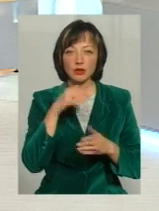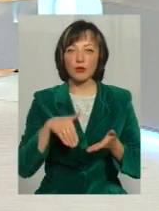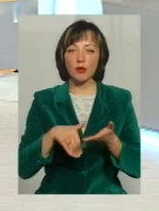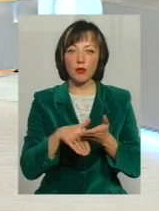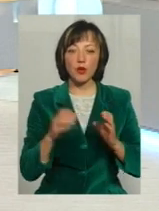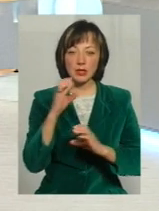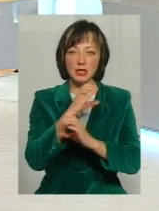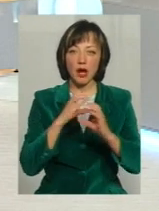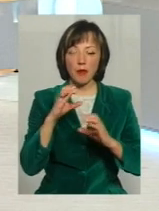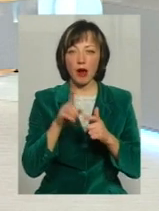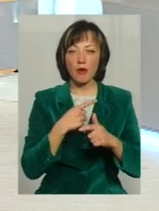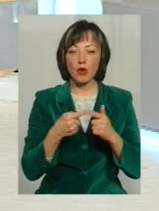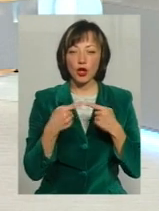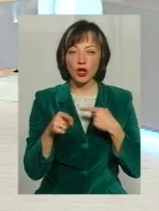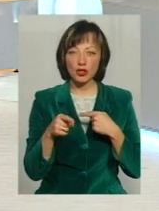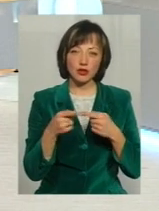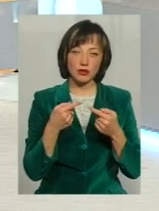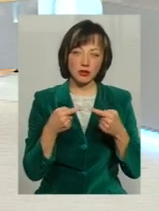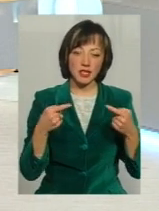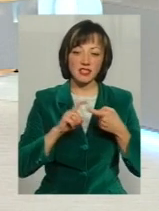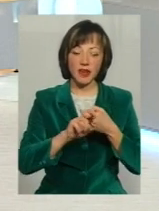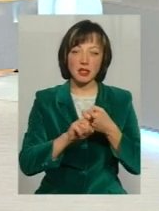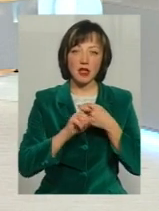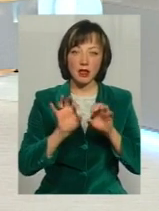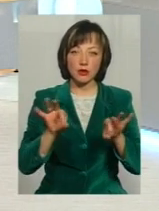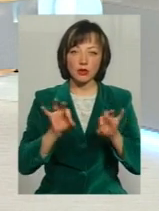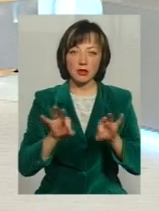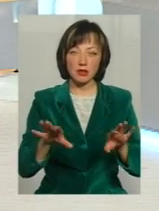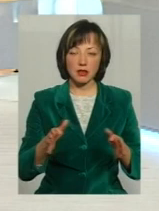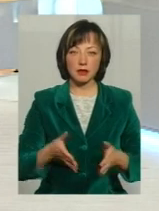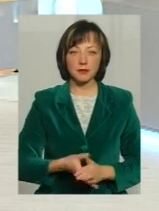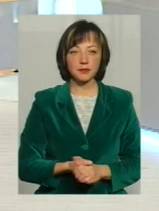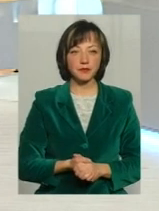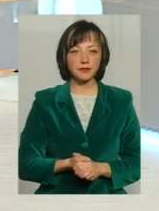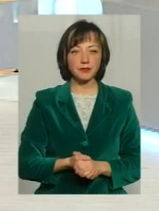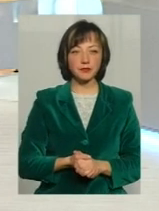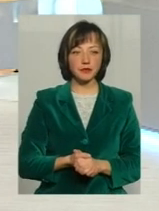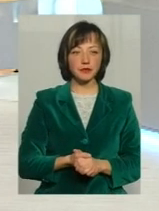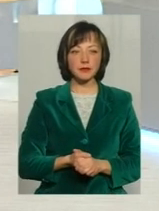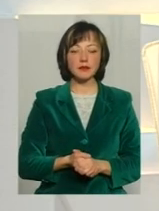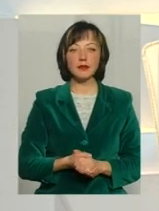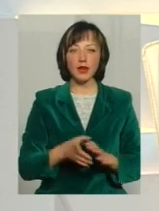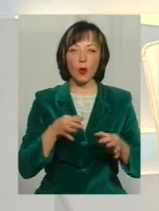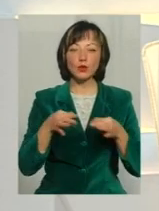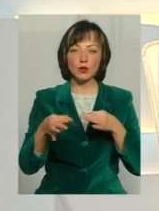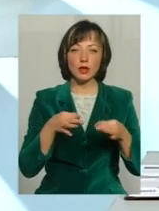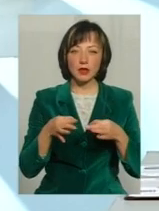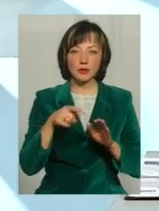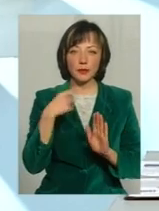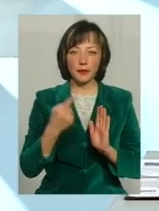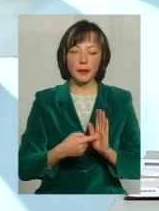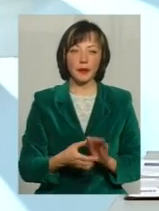допомогою скайпу чи іншої мережі Ви зв'язатися і фактово надати інформацію і консультацію Дякую,